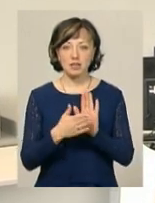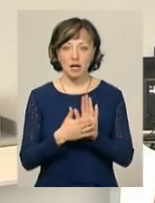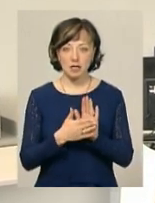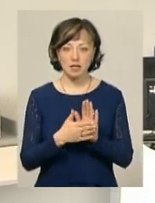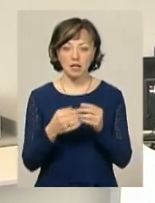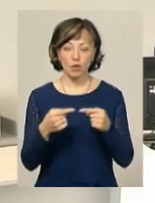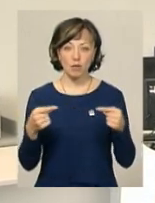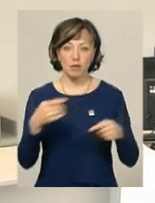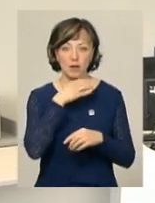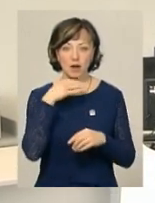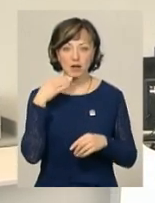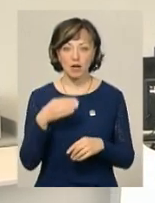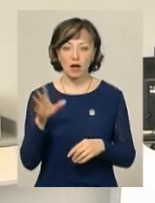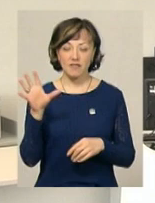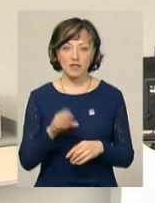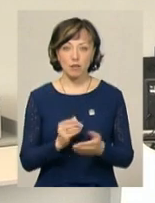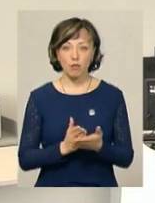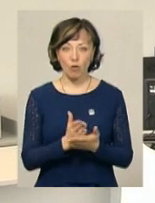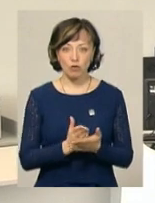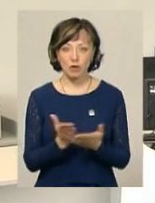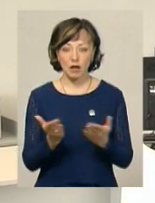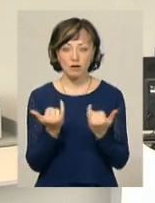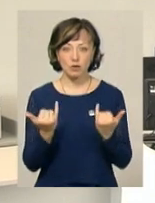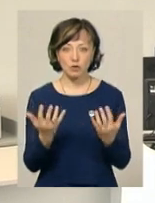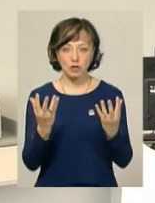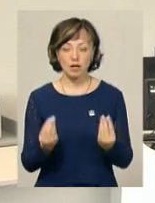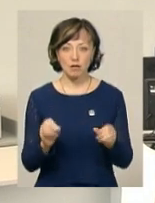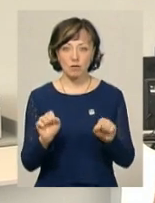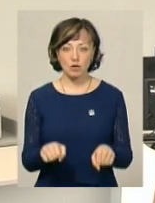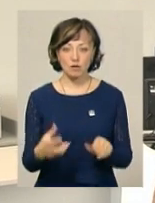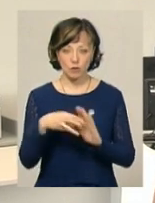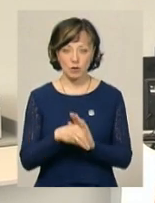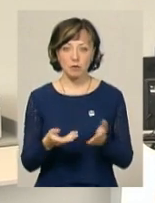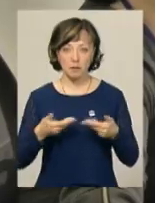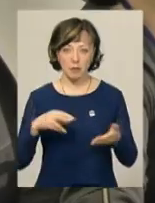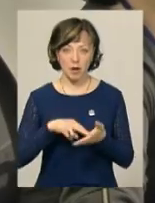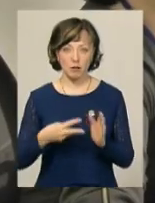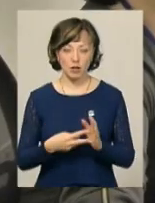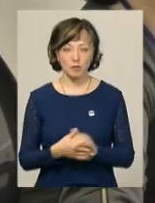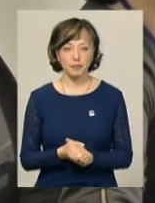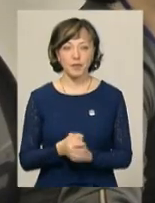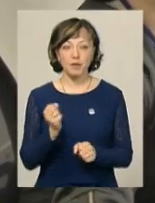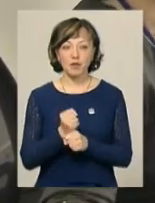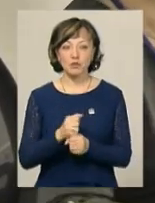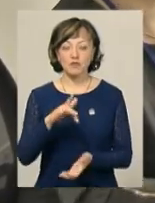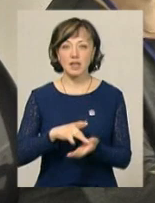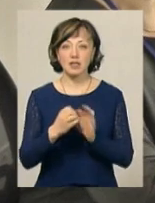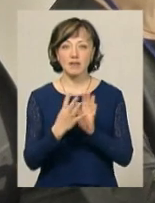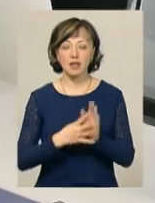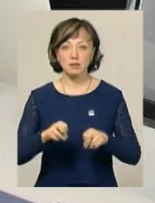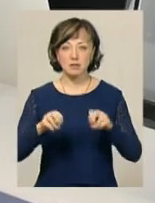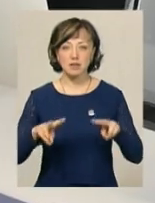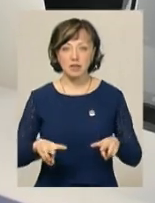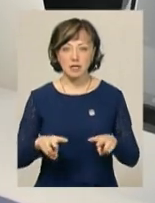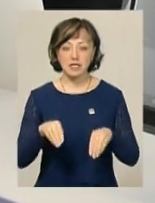нерухомості та багато. Тобто майже всі послуги, які на сьогодні можна було включити, ми передбачили. Працюють у центр 19 фахівців.